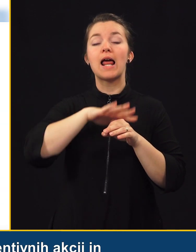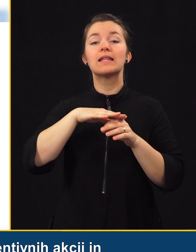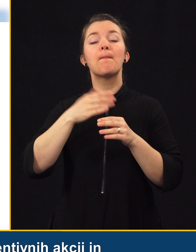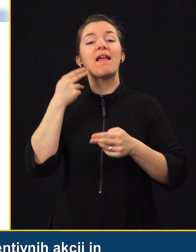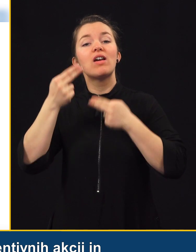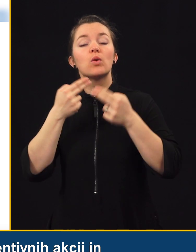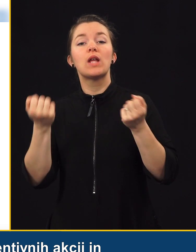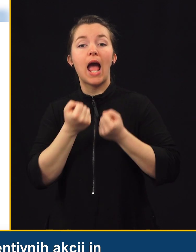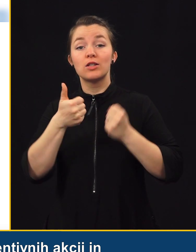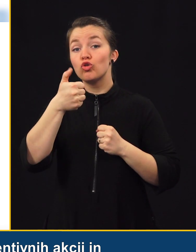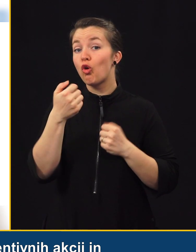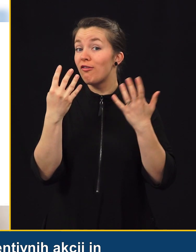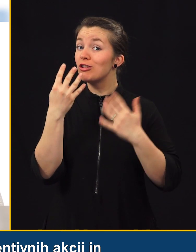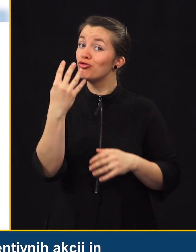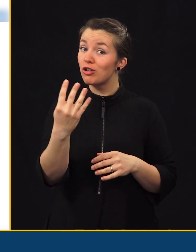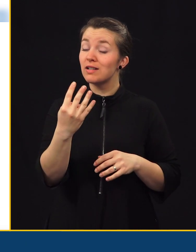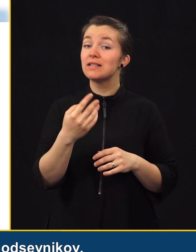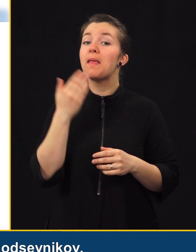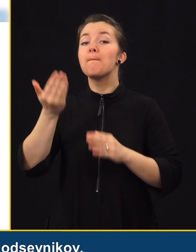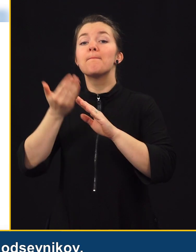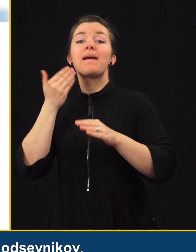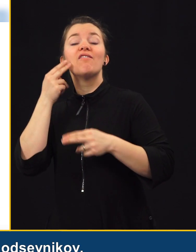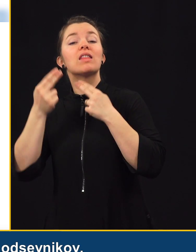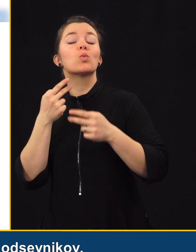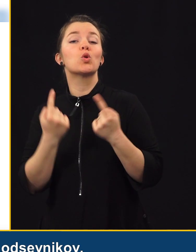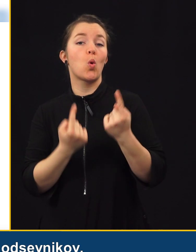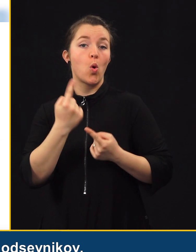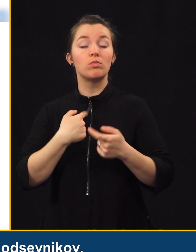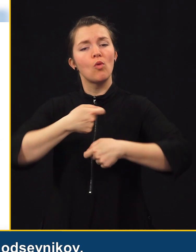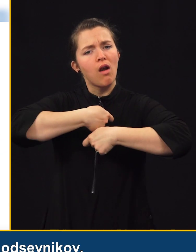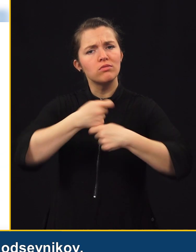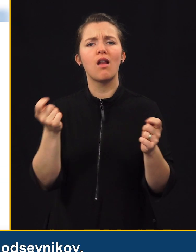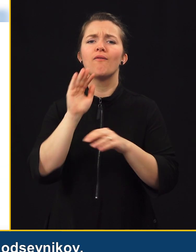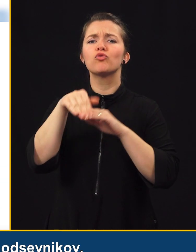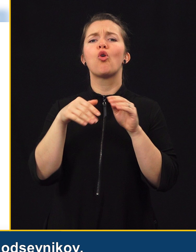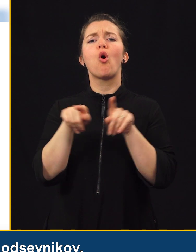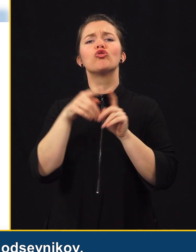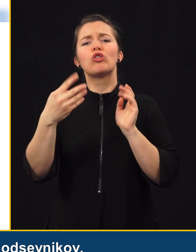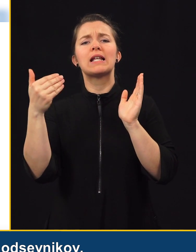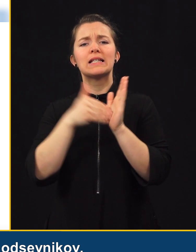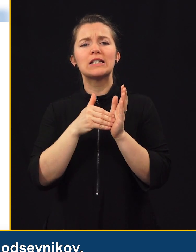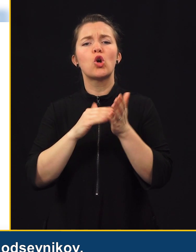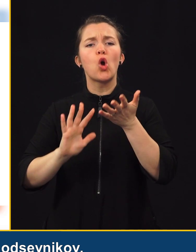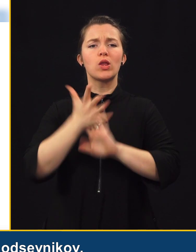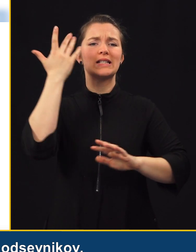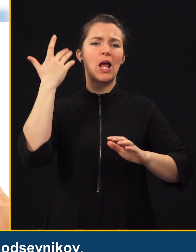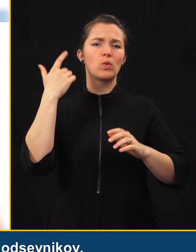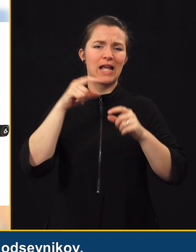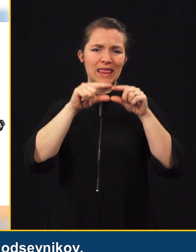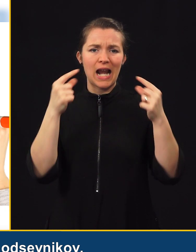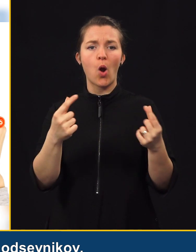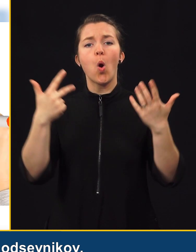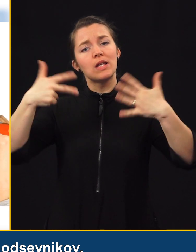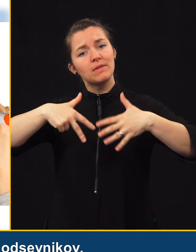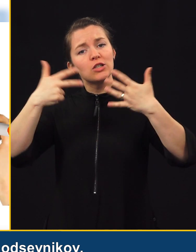in 149 preventivnih dogodkov. Razdelili smo tudi preko 40 tisoč ocevnih trkov, 8 tisoč kresničk